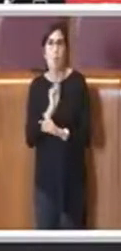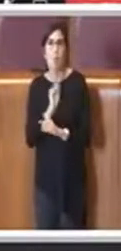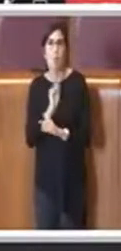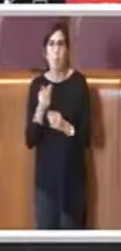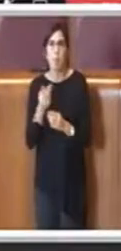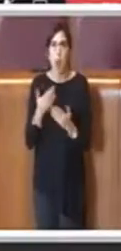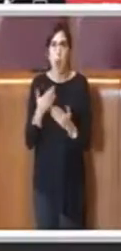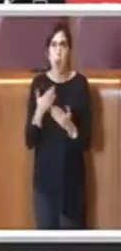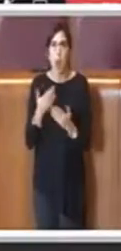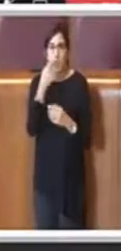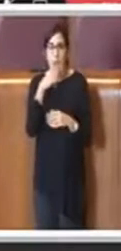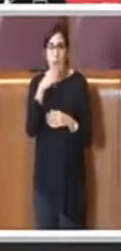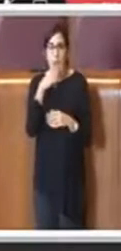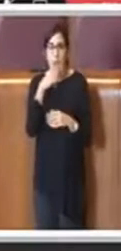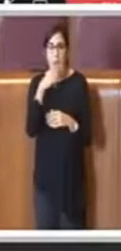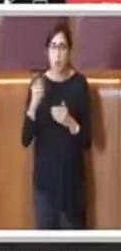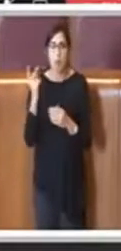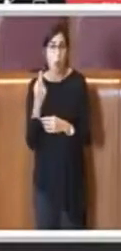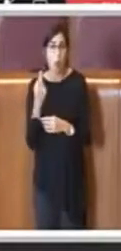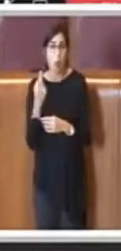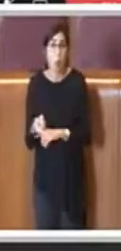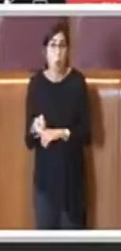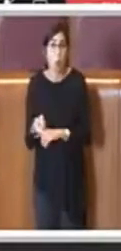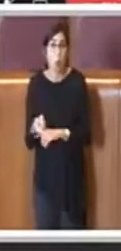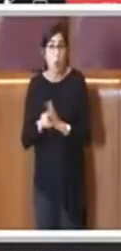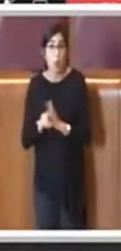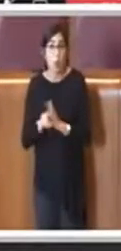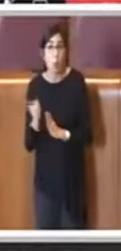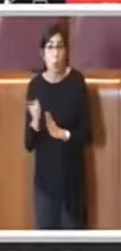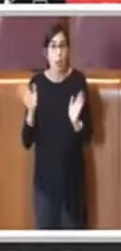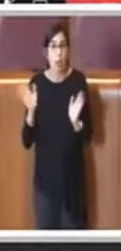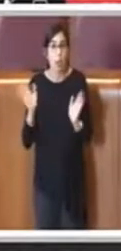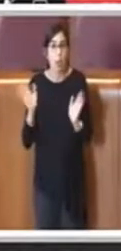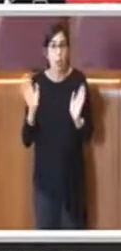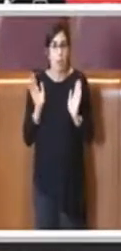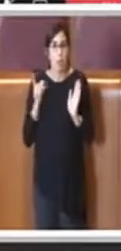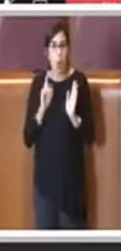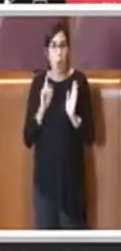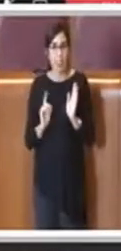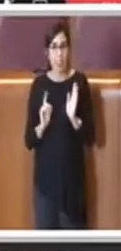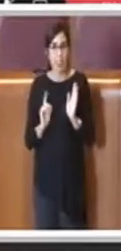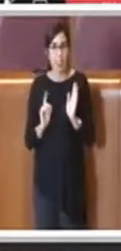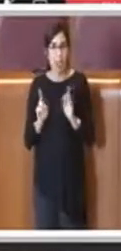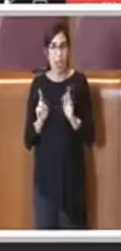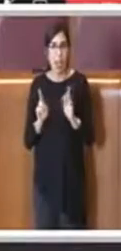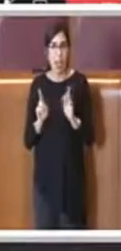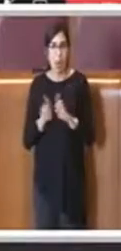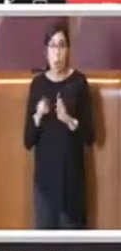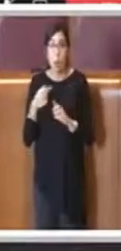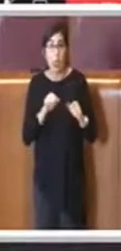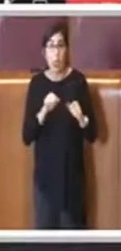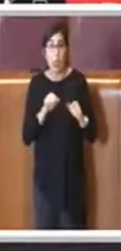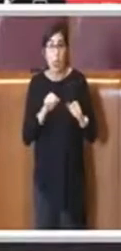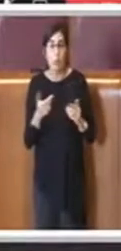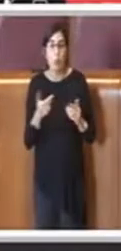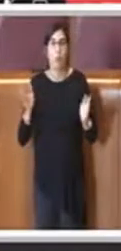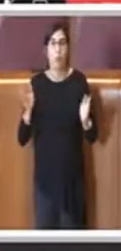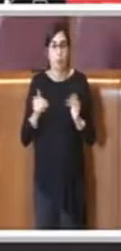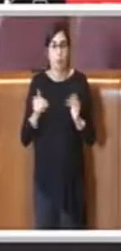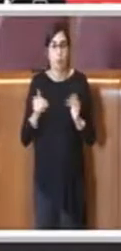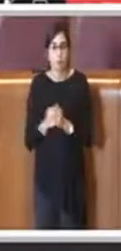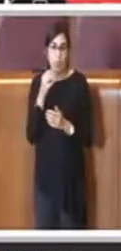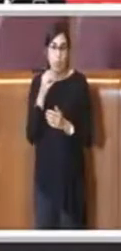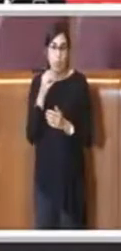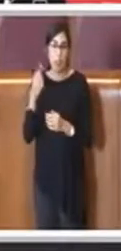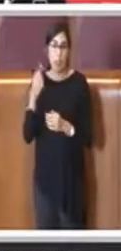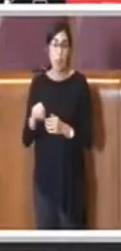qualcosa di cui non si conosce l'effetto in termini di salute e sicurezza. Per questo motivo ci